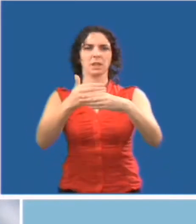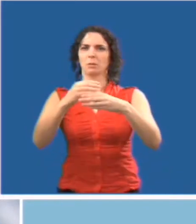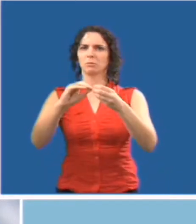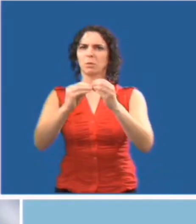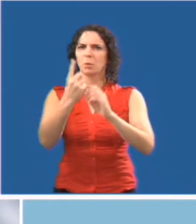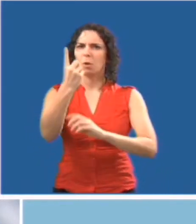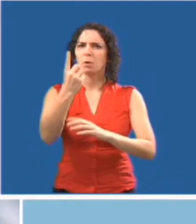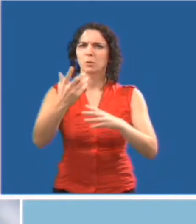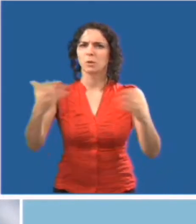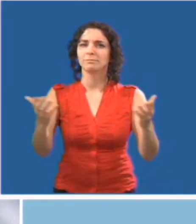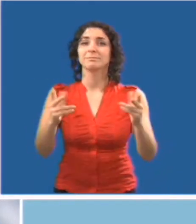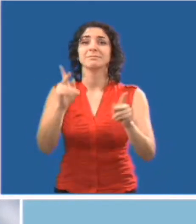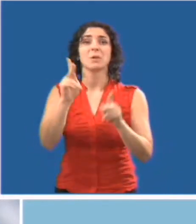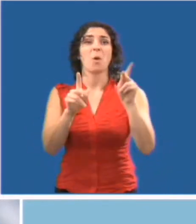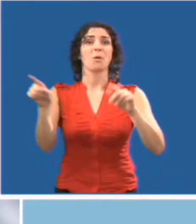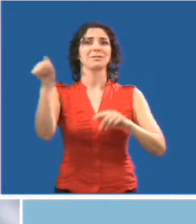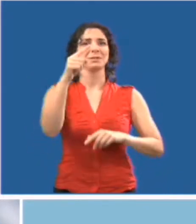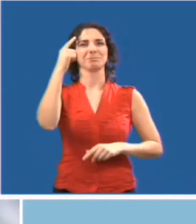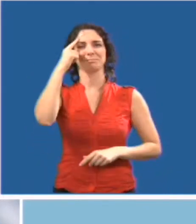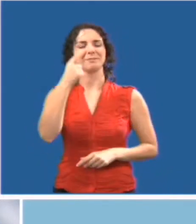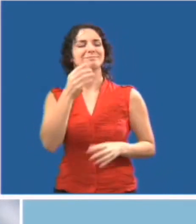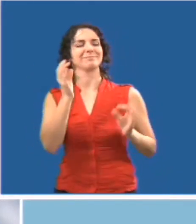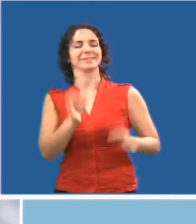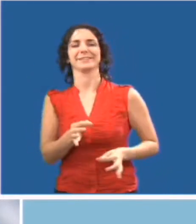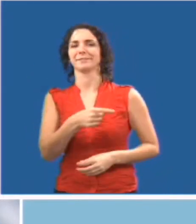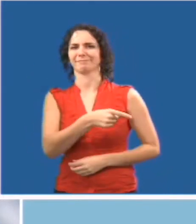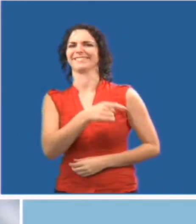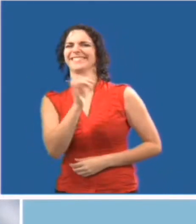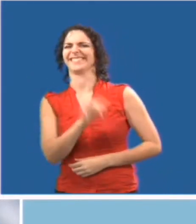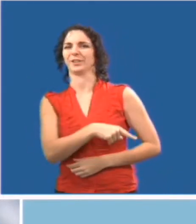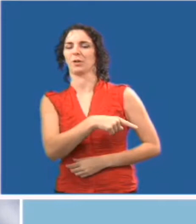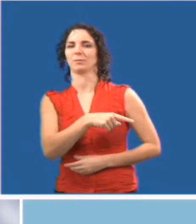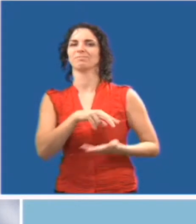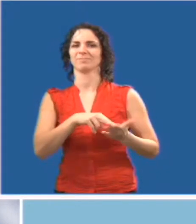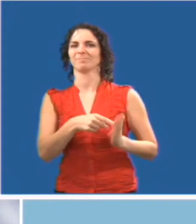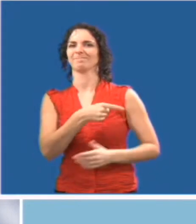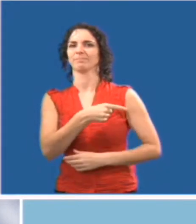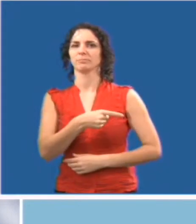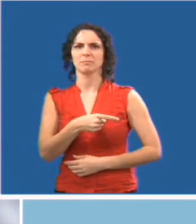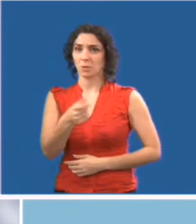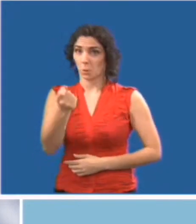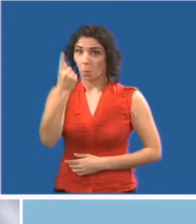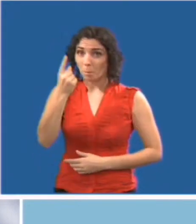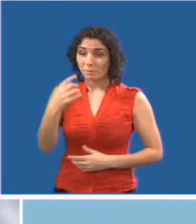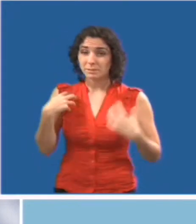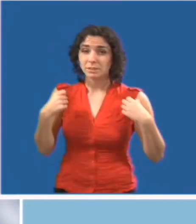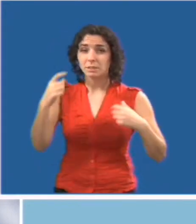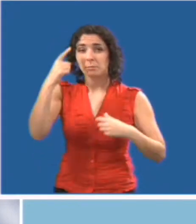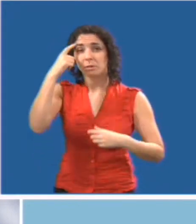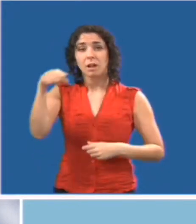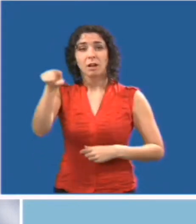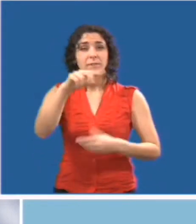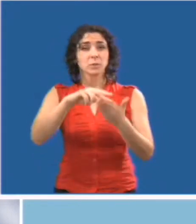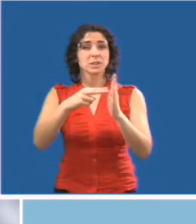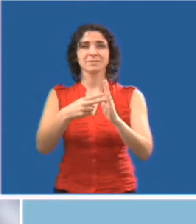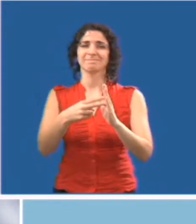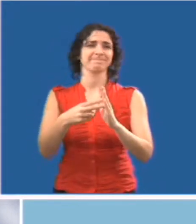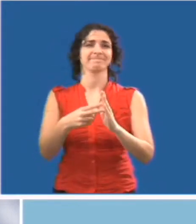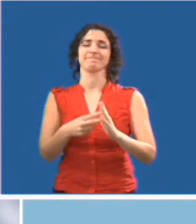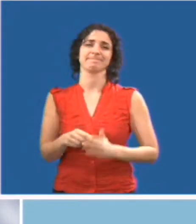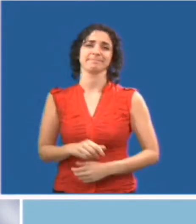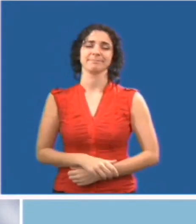se souvenir. La principale barrière pour les personnes ayant une déficience mentale est le stigmate